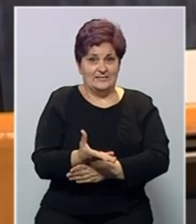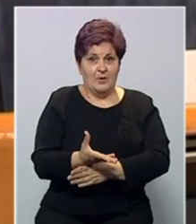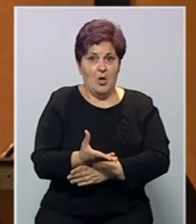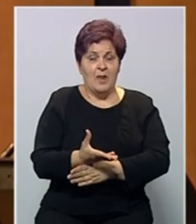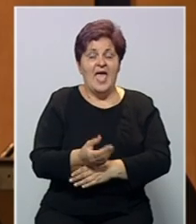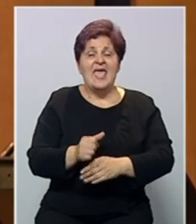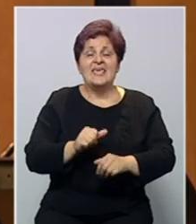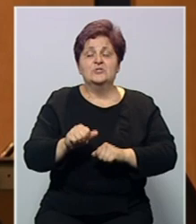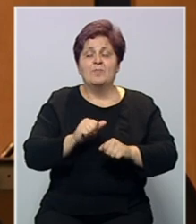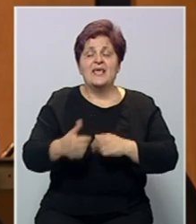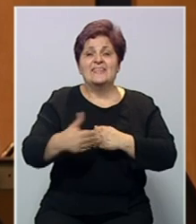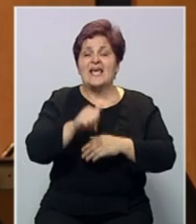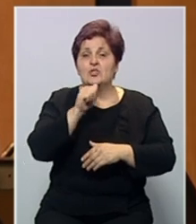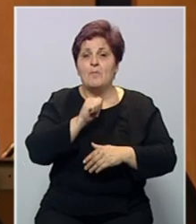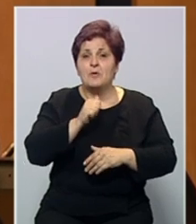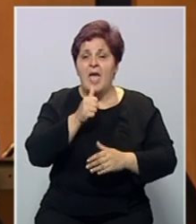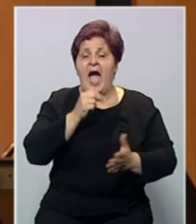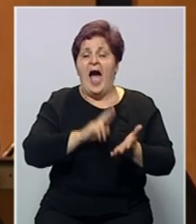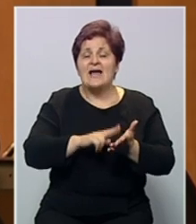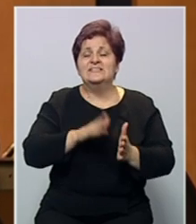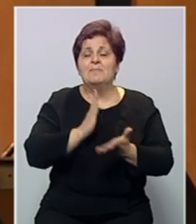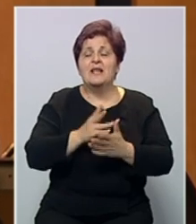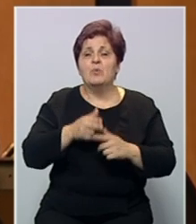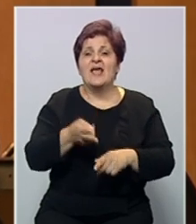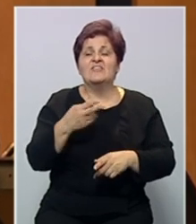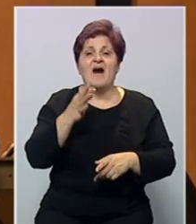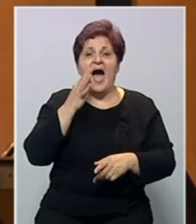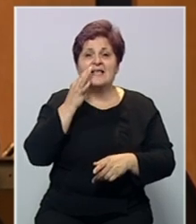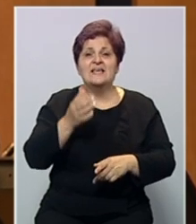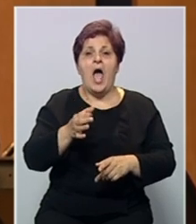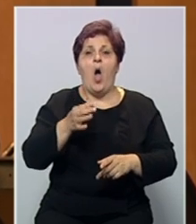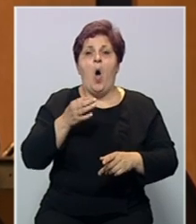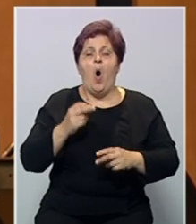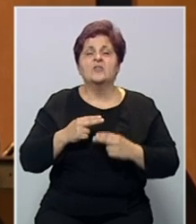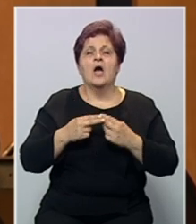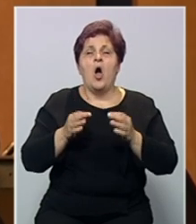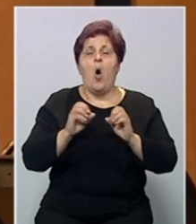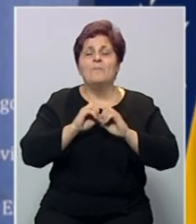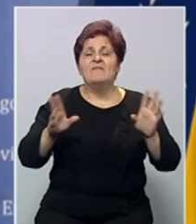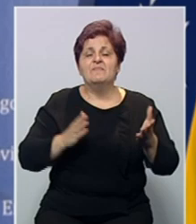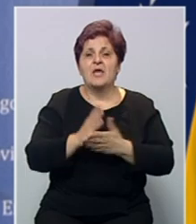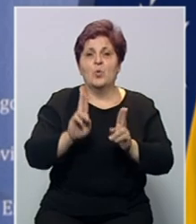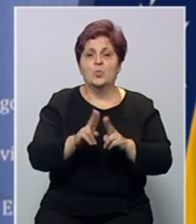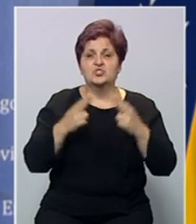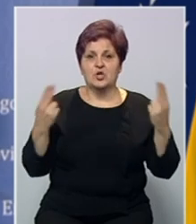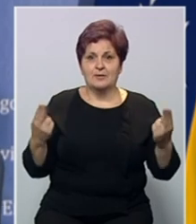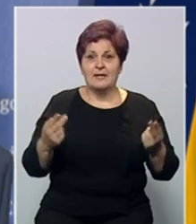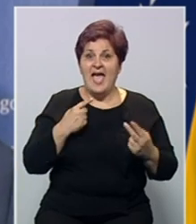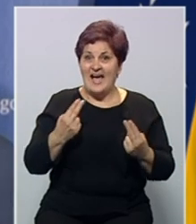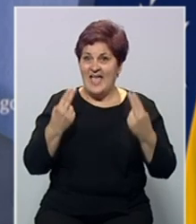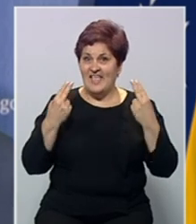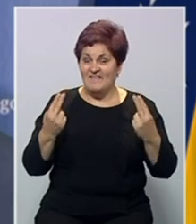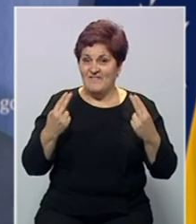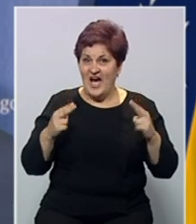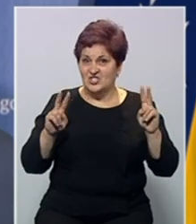uprave za indirektno uporezivanje kažu da bi akcize bile ukinute 20 dana od objavljivanja u službenim novinama. Kad bitne teme